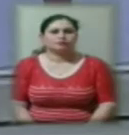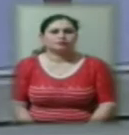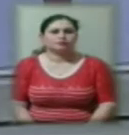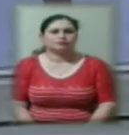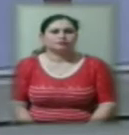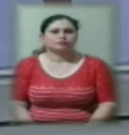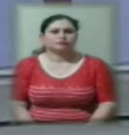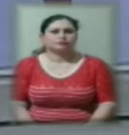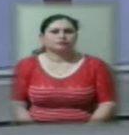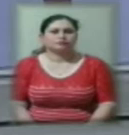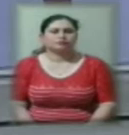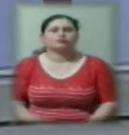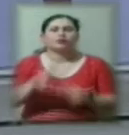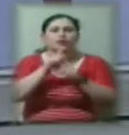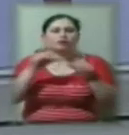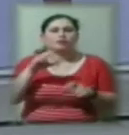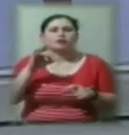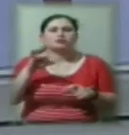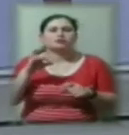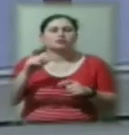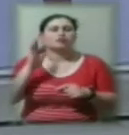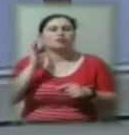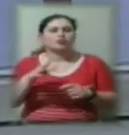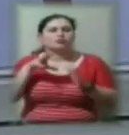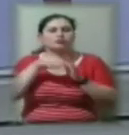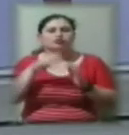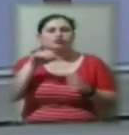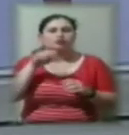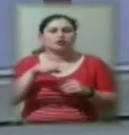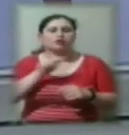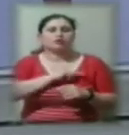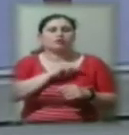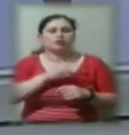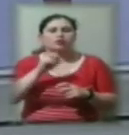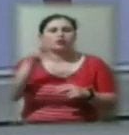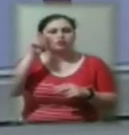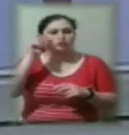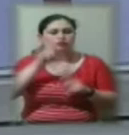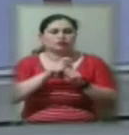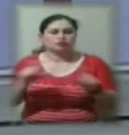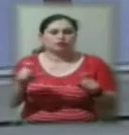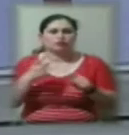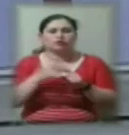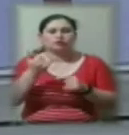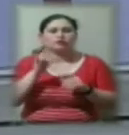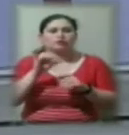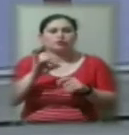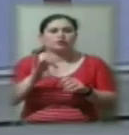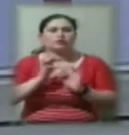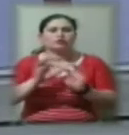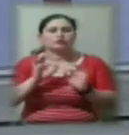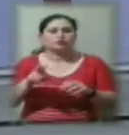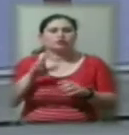Шкільні медсестри будуть зараховані до штату працівників навчальних закладів. Про це кореспондентам Суспільного розказала заступниця